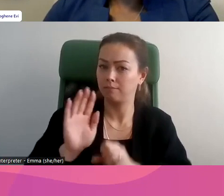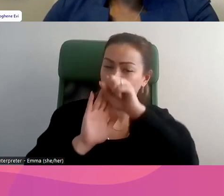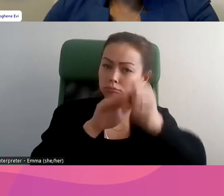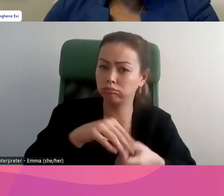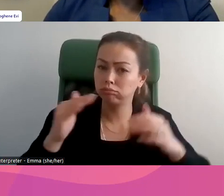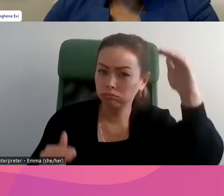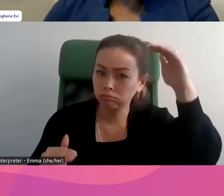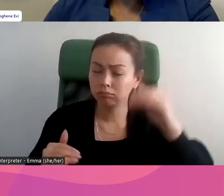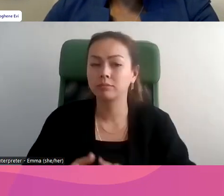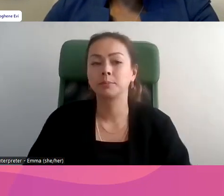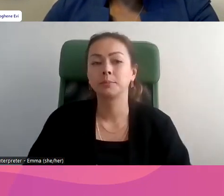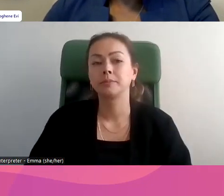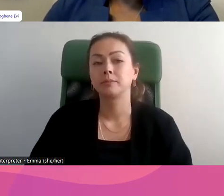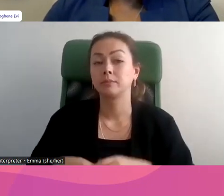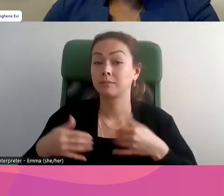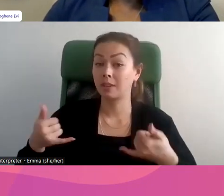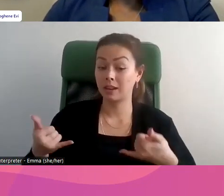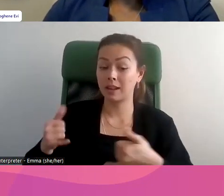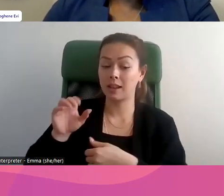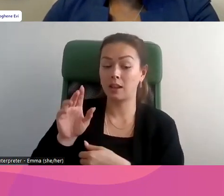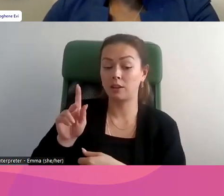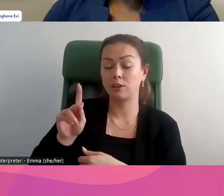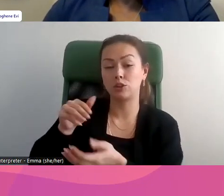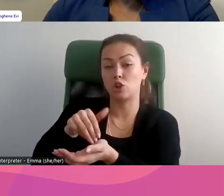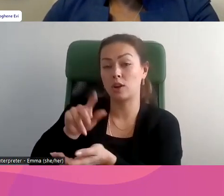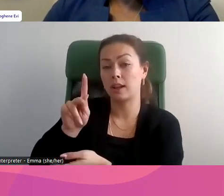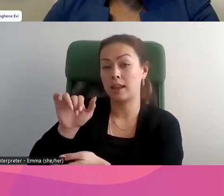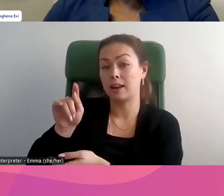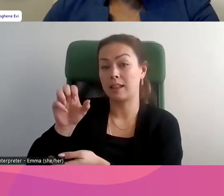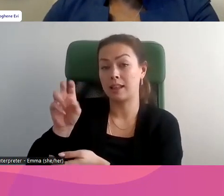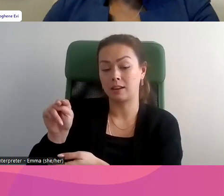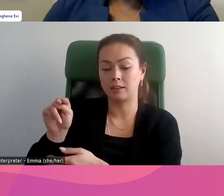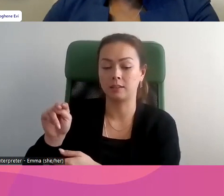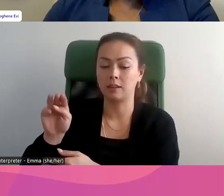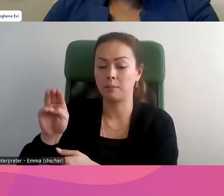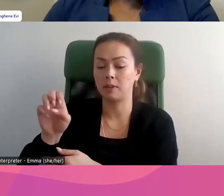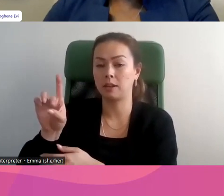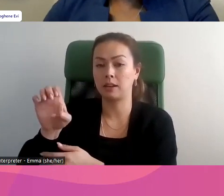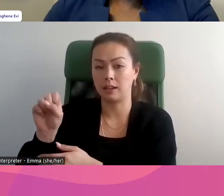d'accueillir aujourd'hui les docteurs Caitlin Mendez, Alexa Dodge,